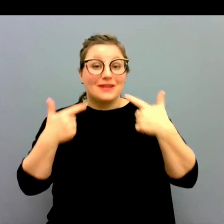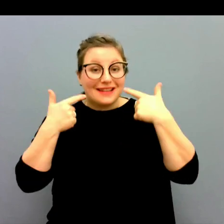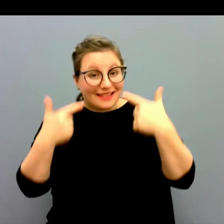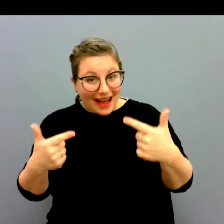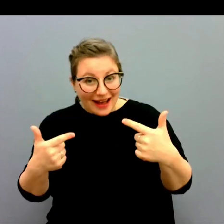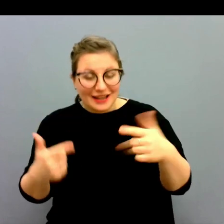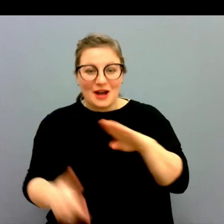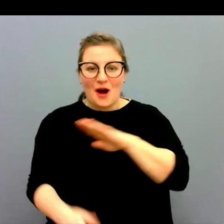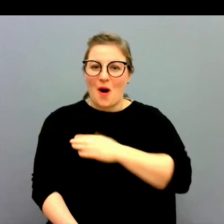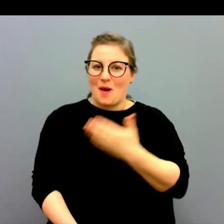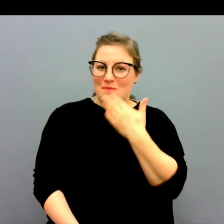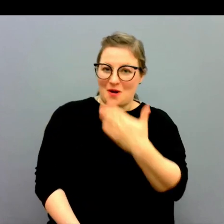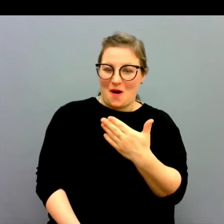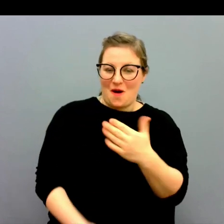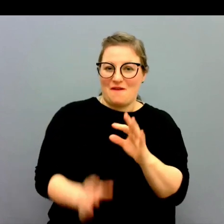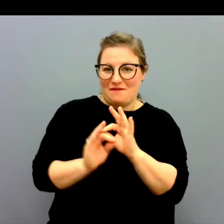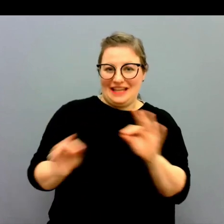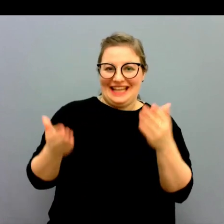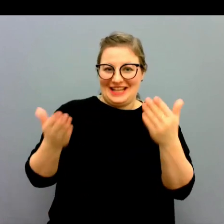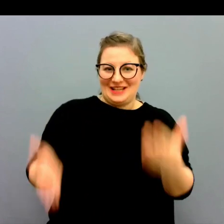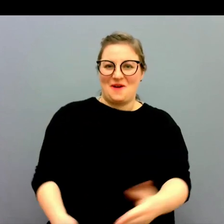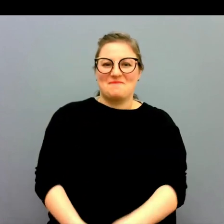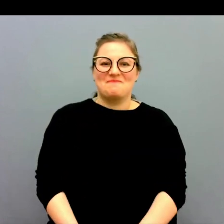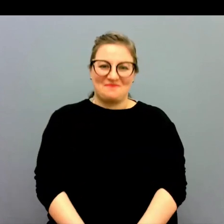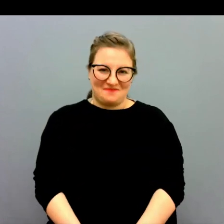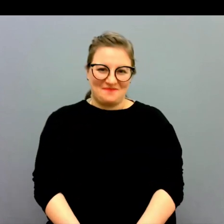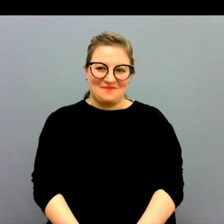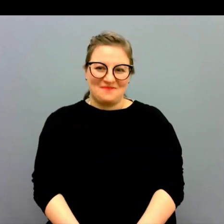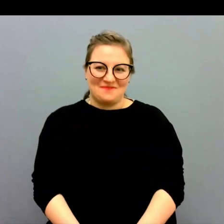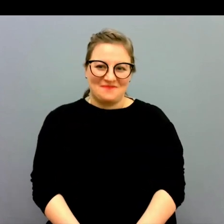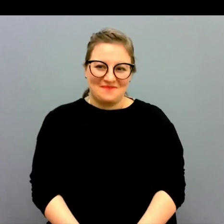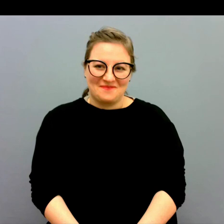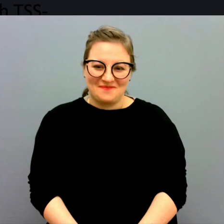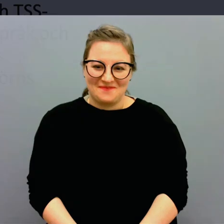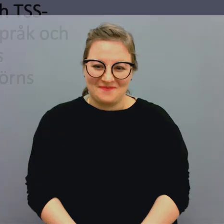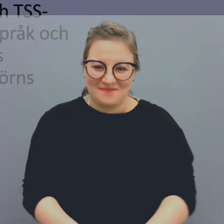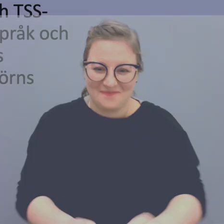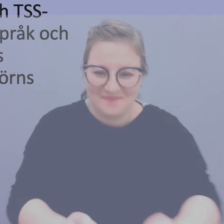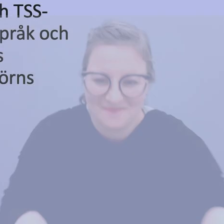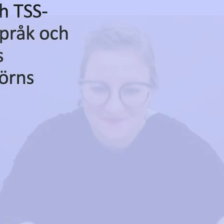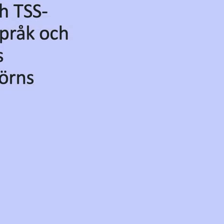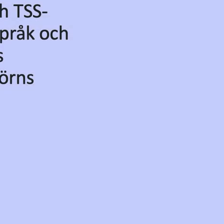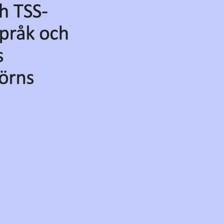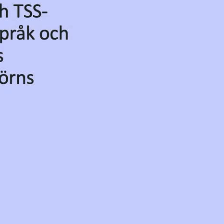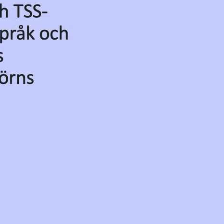Så ett stort tack och ha en fortsatt fin dag. så